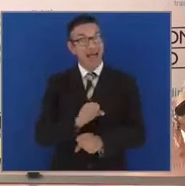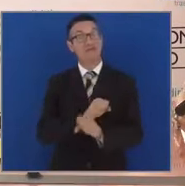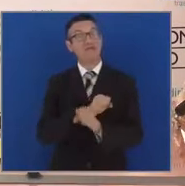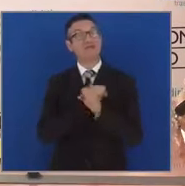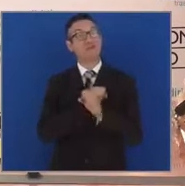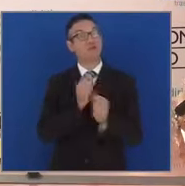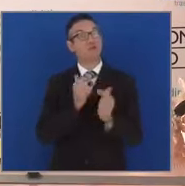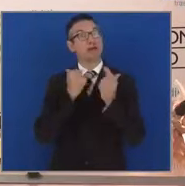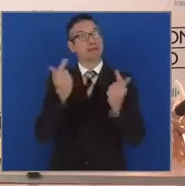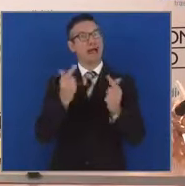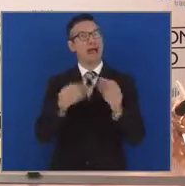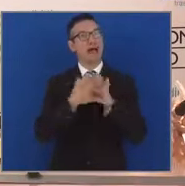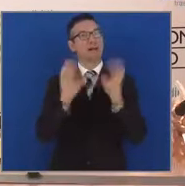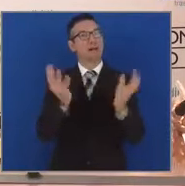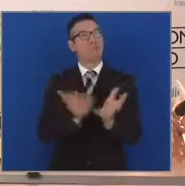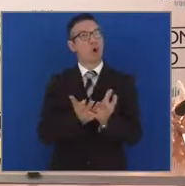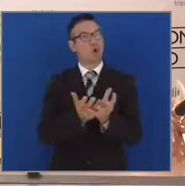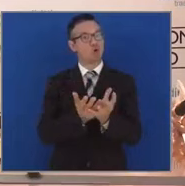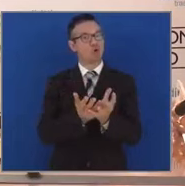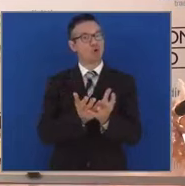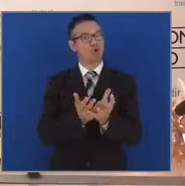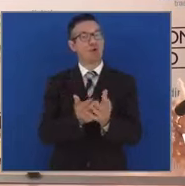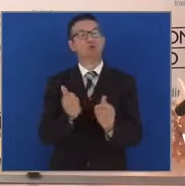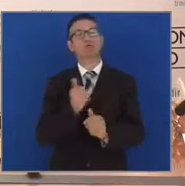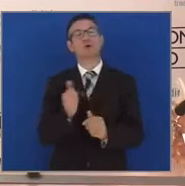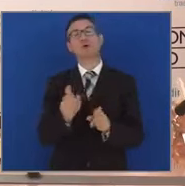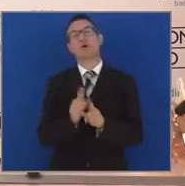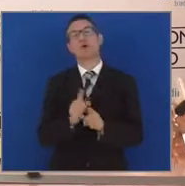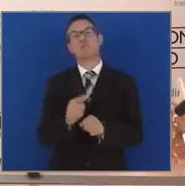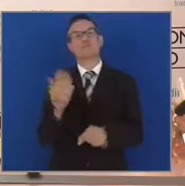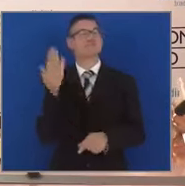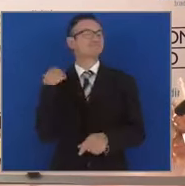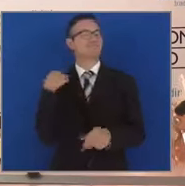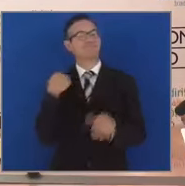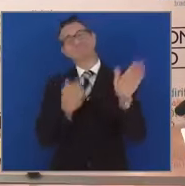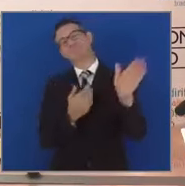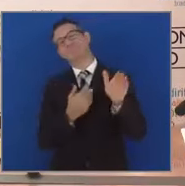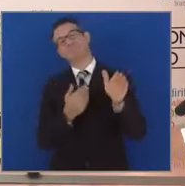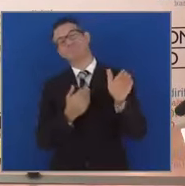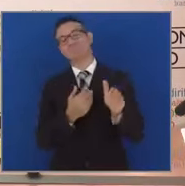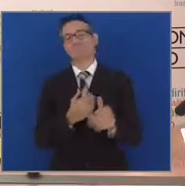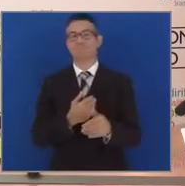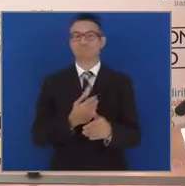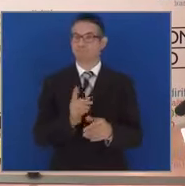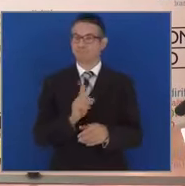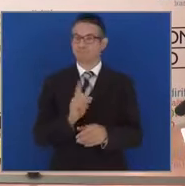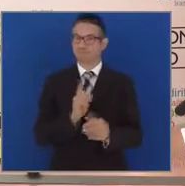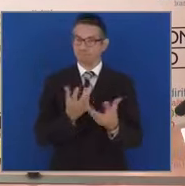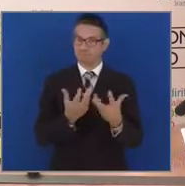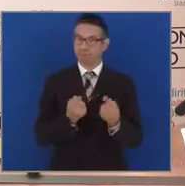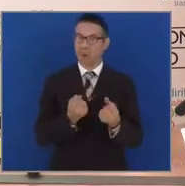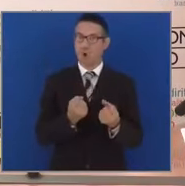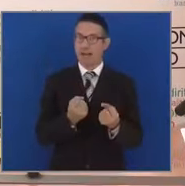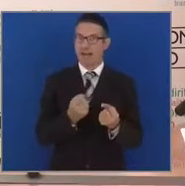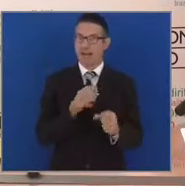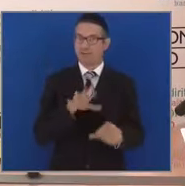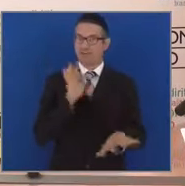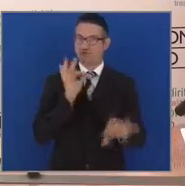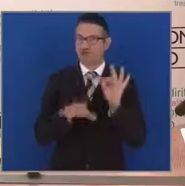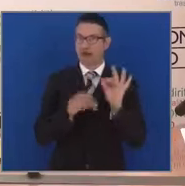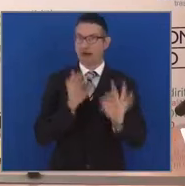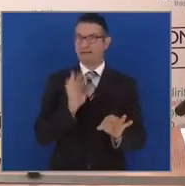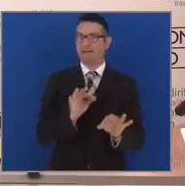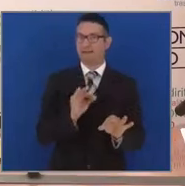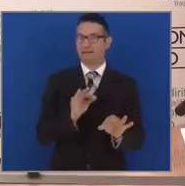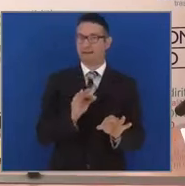Questo non avviene con pacche sulle spalle e con sorrisi, ma con scelte di campo concrete. In questo caso, come vedrete,